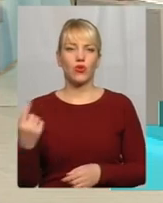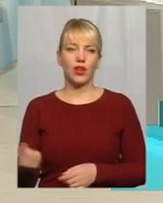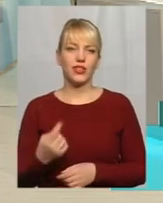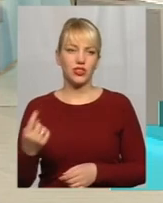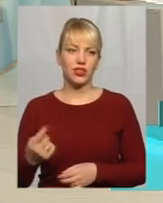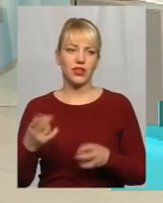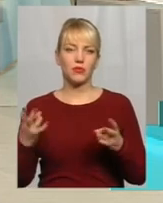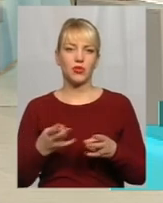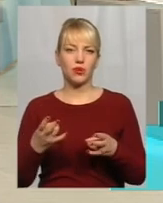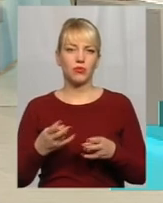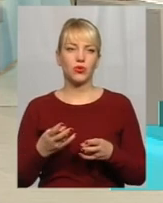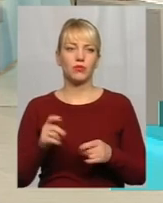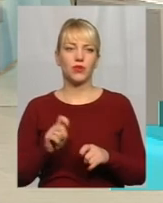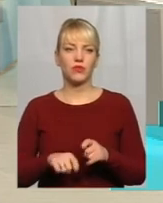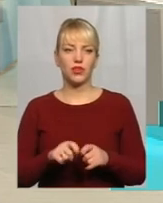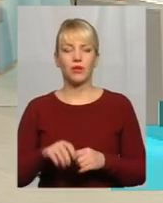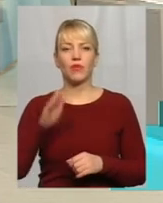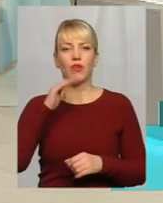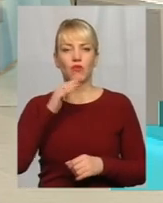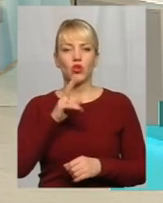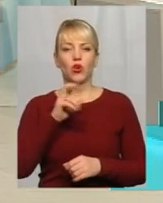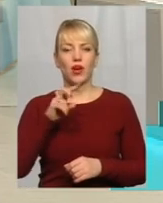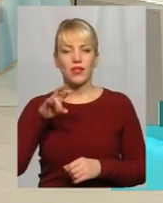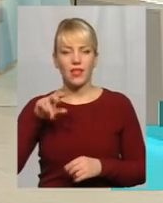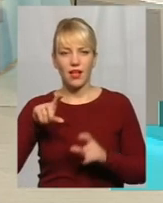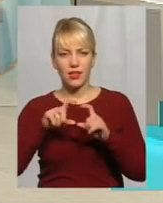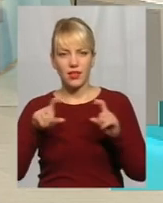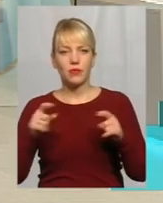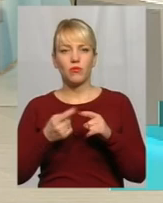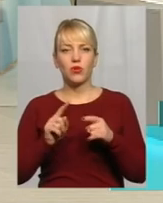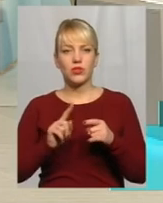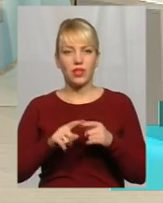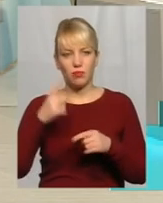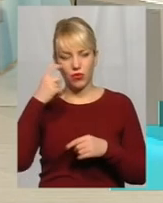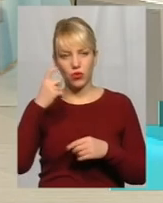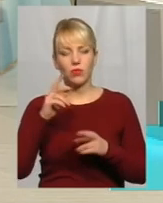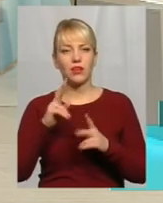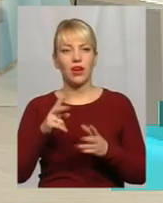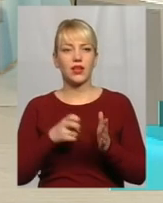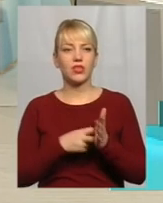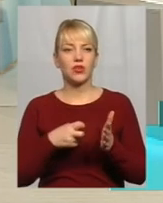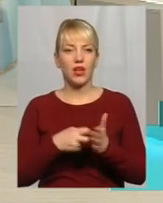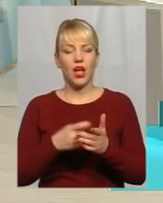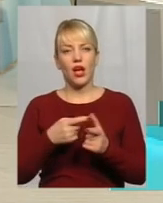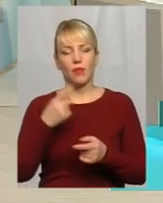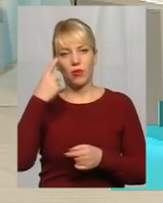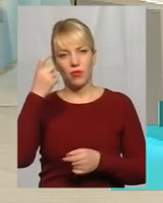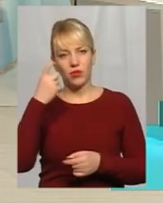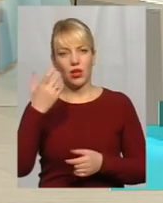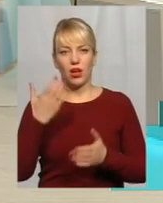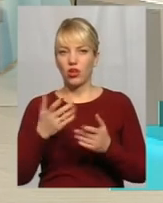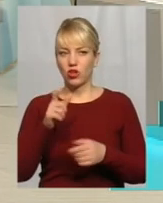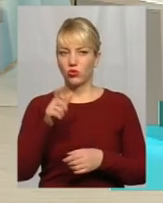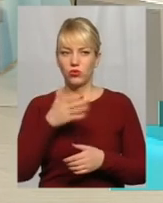потребує перевірки? Водоканал повідомляє про це А яким чином? Листами Або повідомленням А якщо людина не